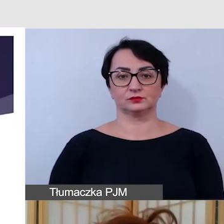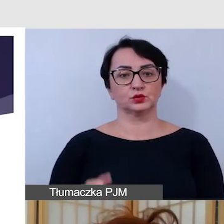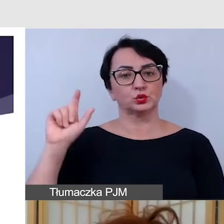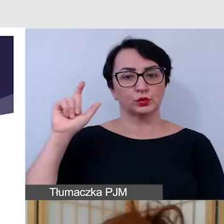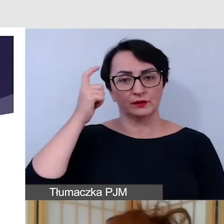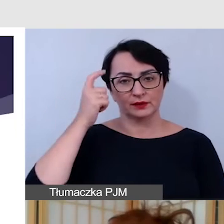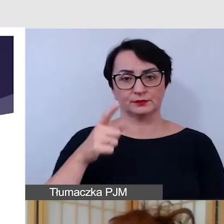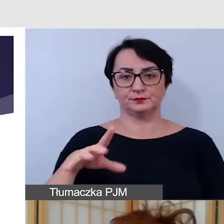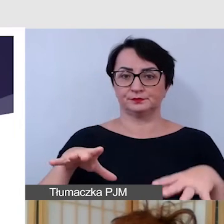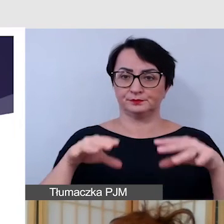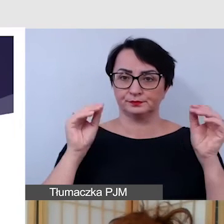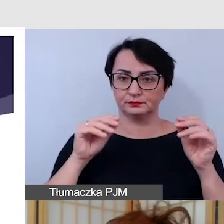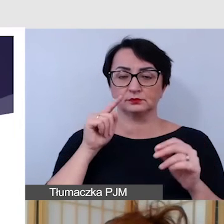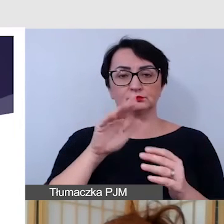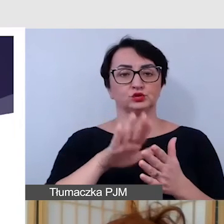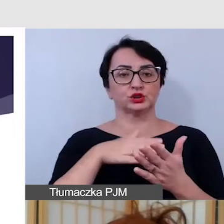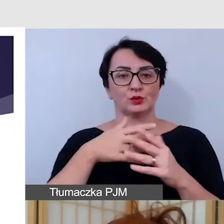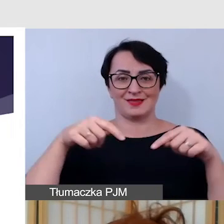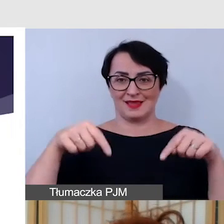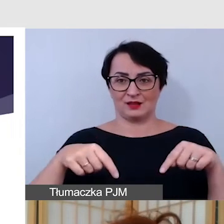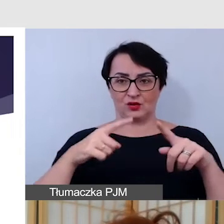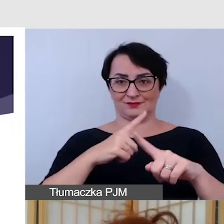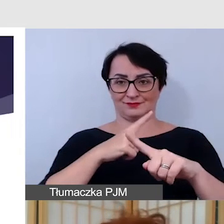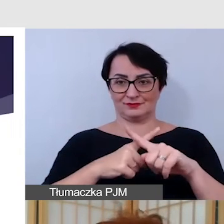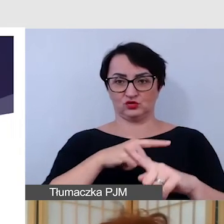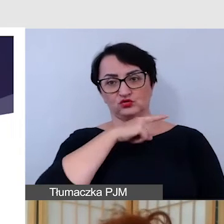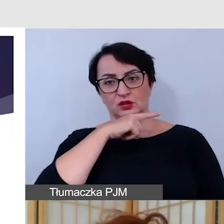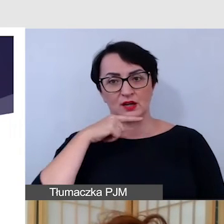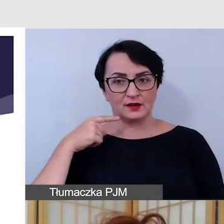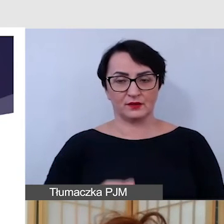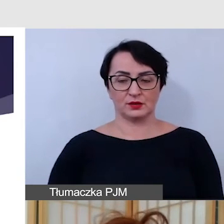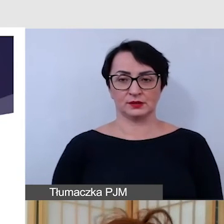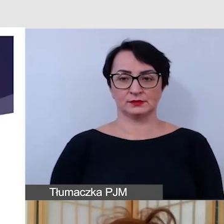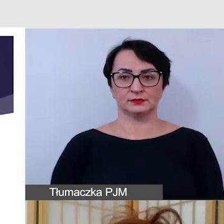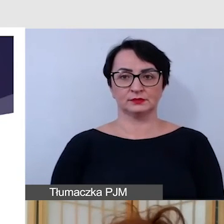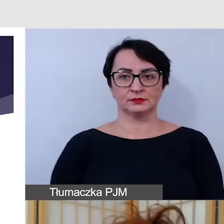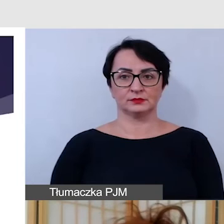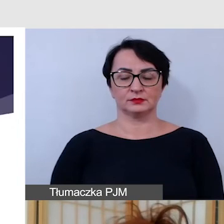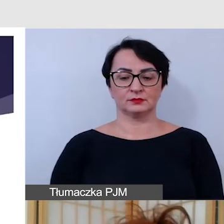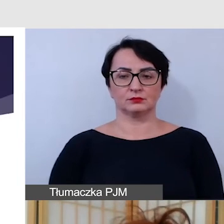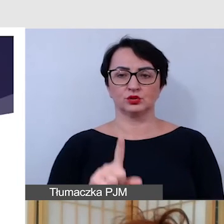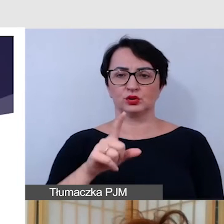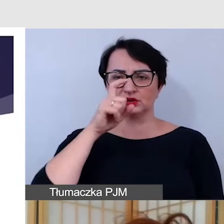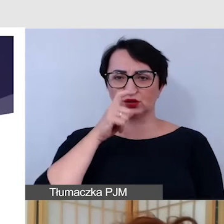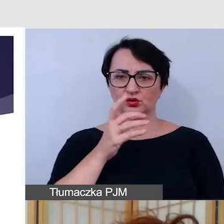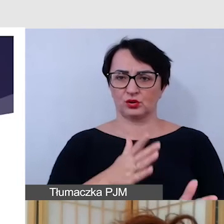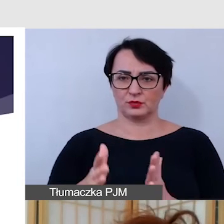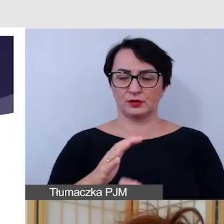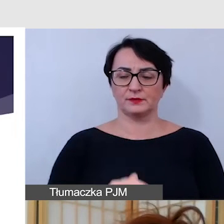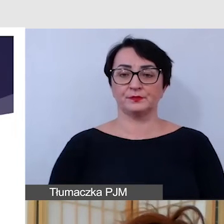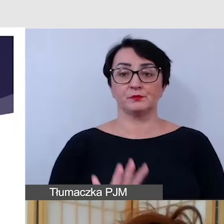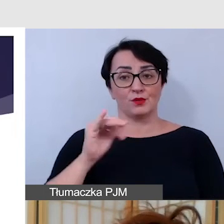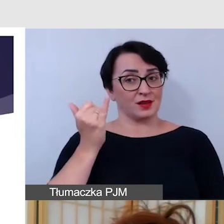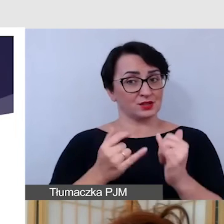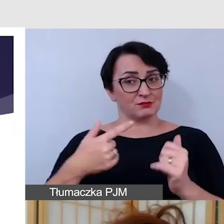przykładu, który się znajduje na samym dole, gdzie widzimy czerwony X i jest to niepoprawnie, bo jeżeli my